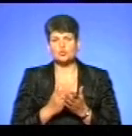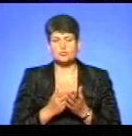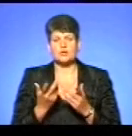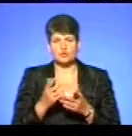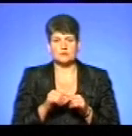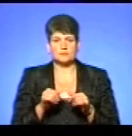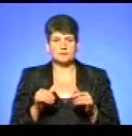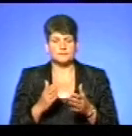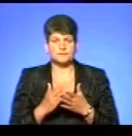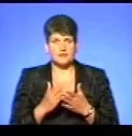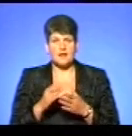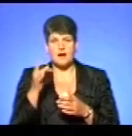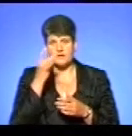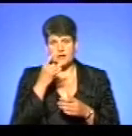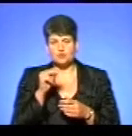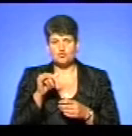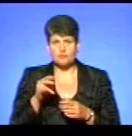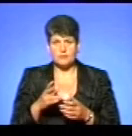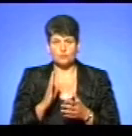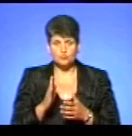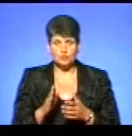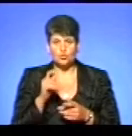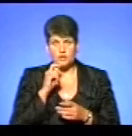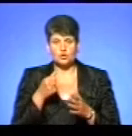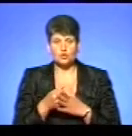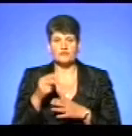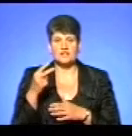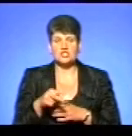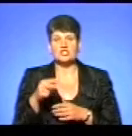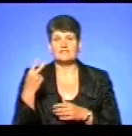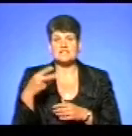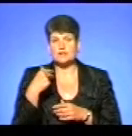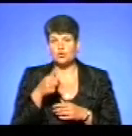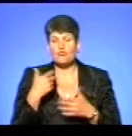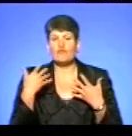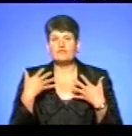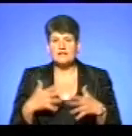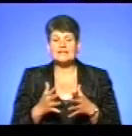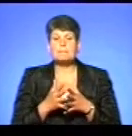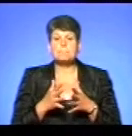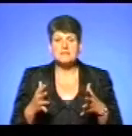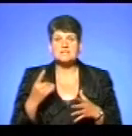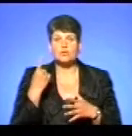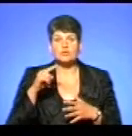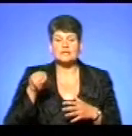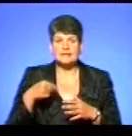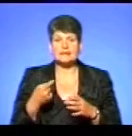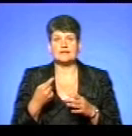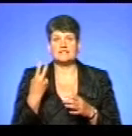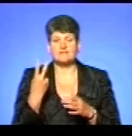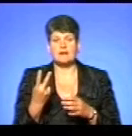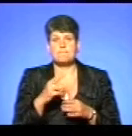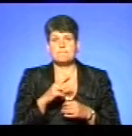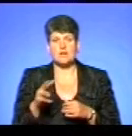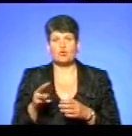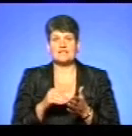тенденція поширення африканської чуми свиней збережеться, Україна до 2020 року втратить більш як 1,2 мільйонів